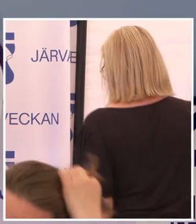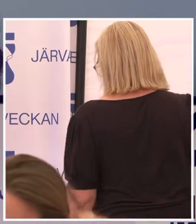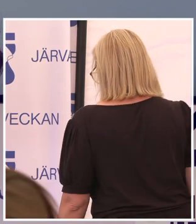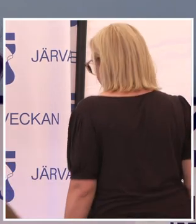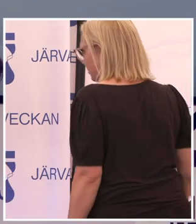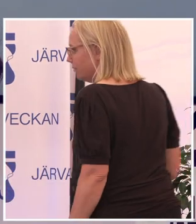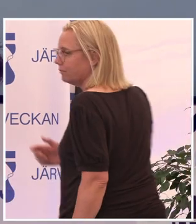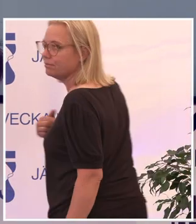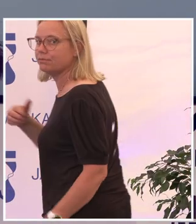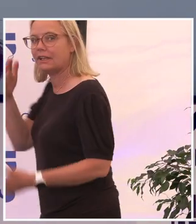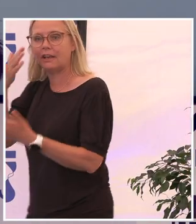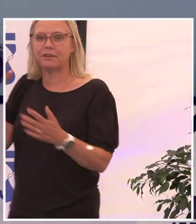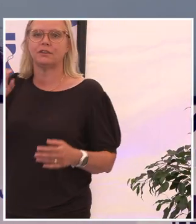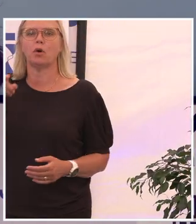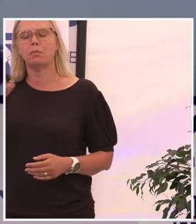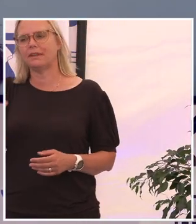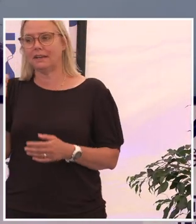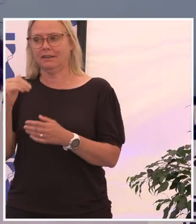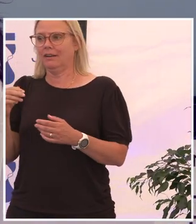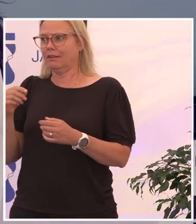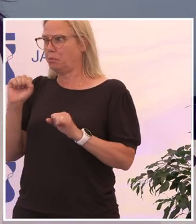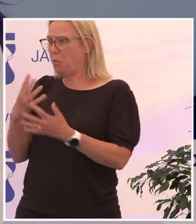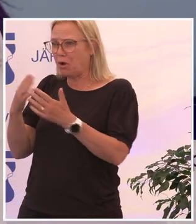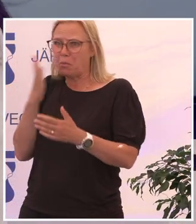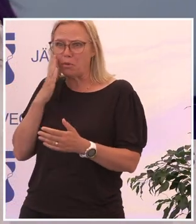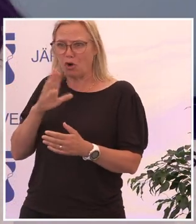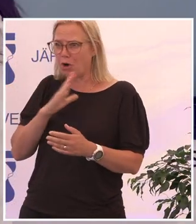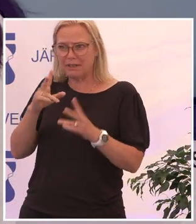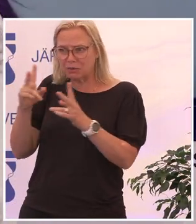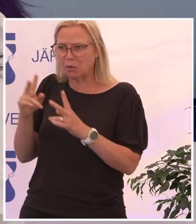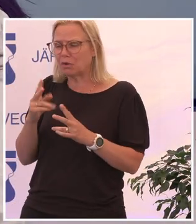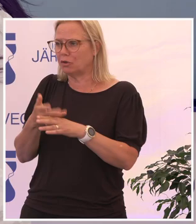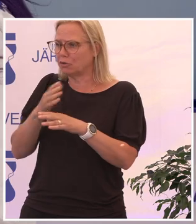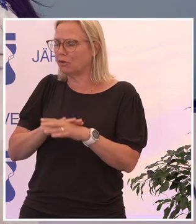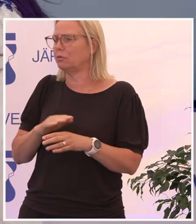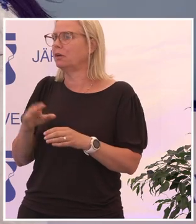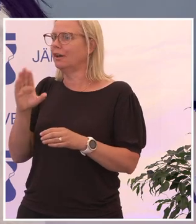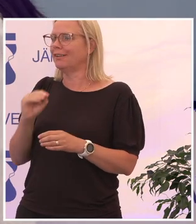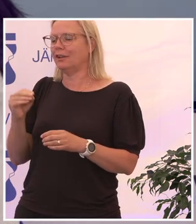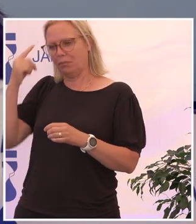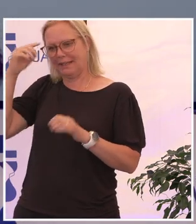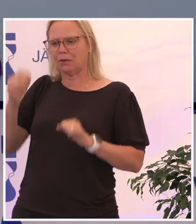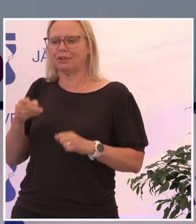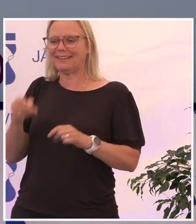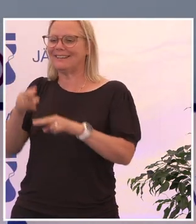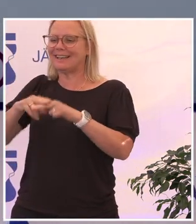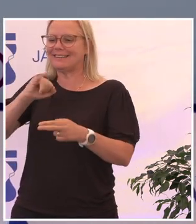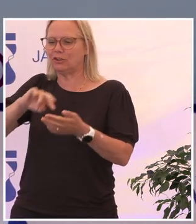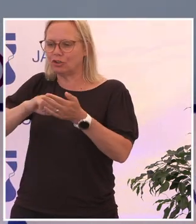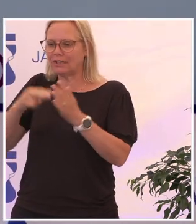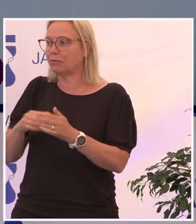på många boenden har man inte ens en internet och koll. Det får man ju tänka på att det nästan är att det här liksom är satt i system. Alltså det här utanförskapet är liksom